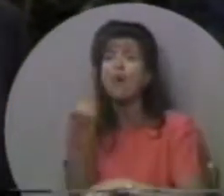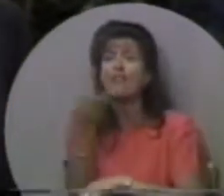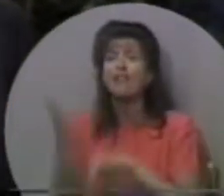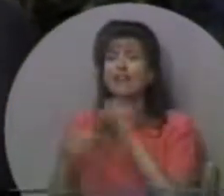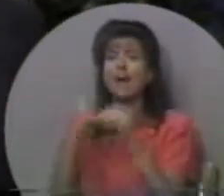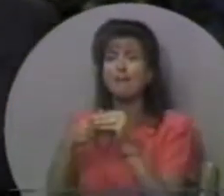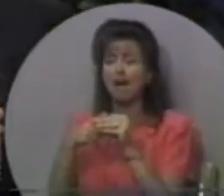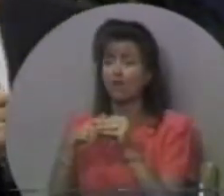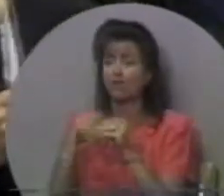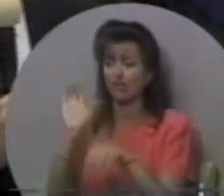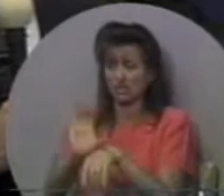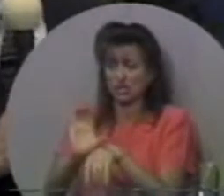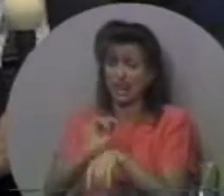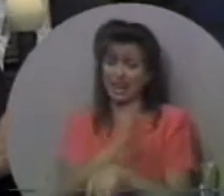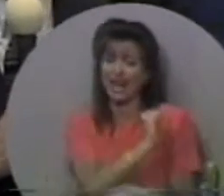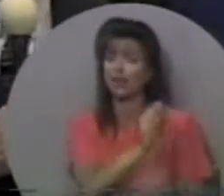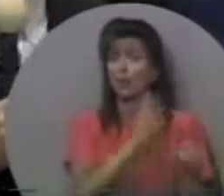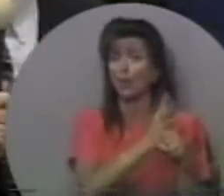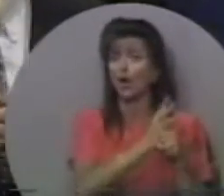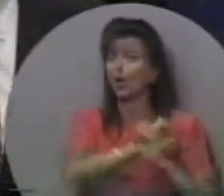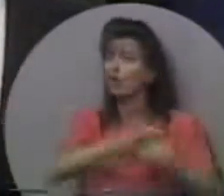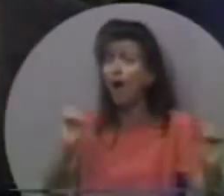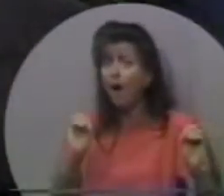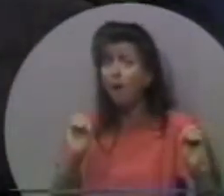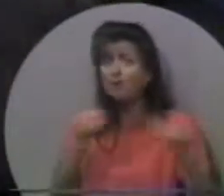Нема жодної речі в тому земної.